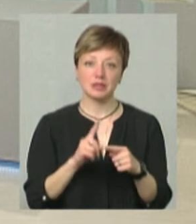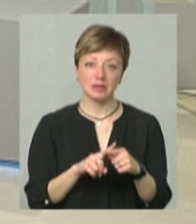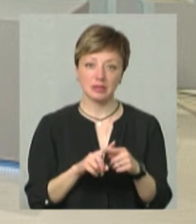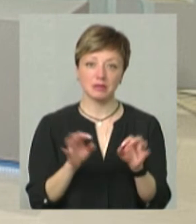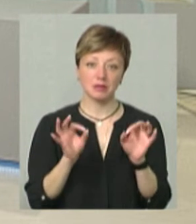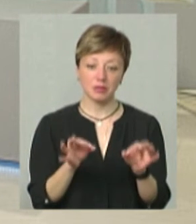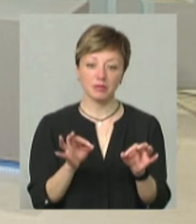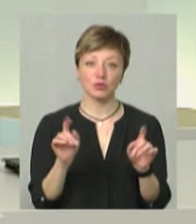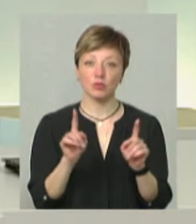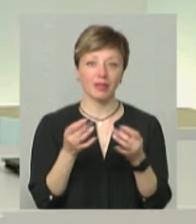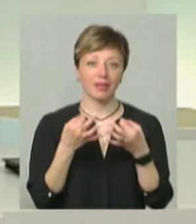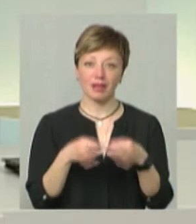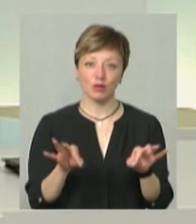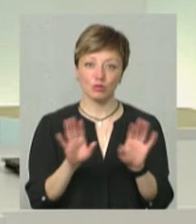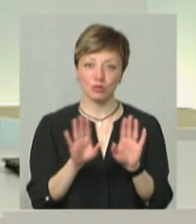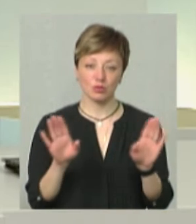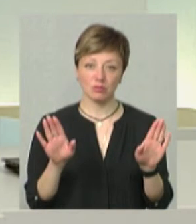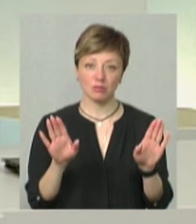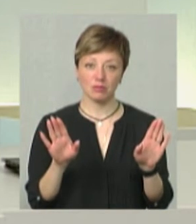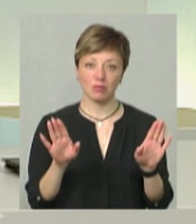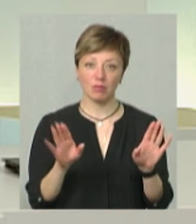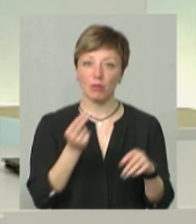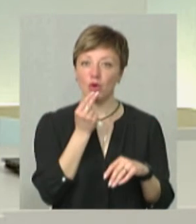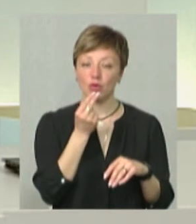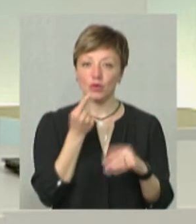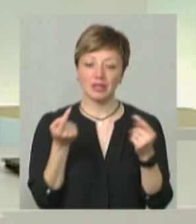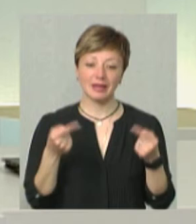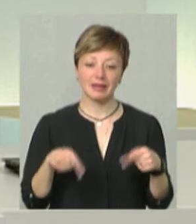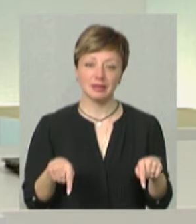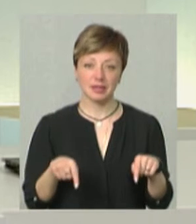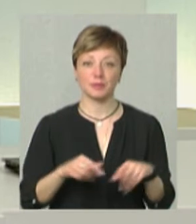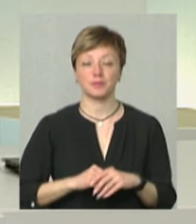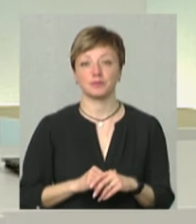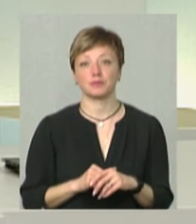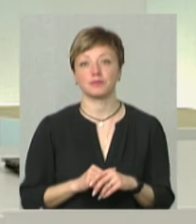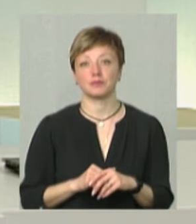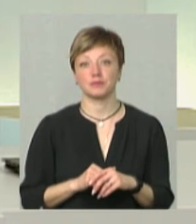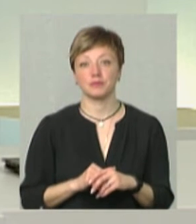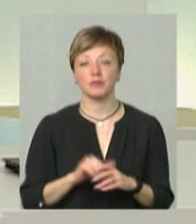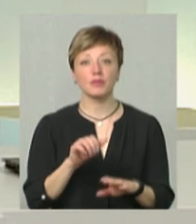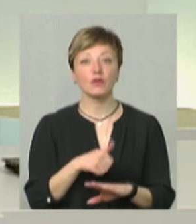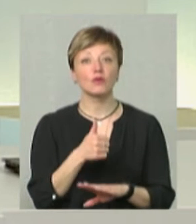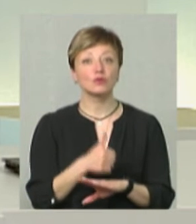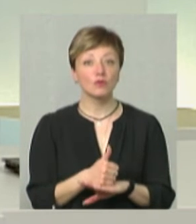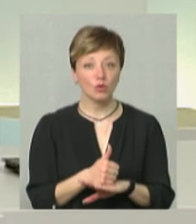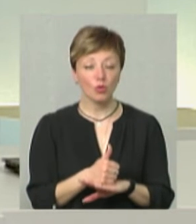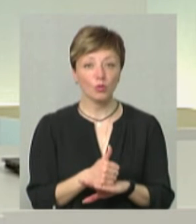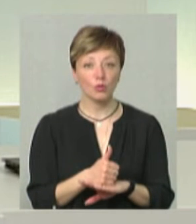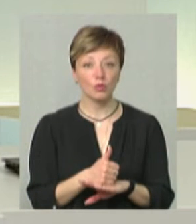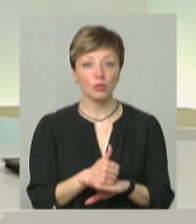направлено для недопущення продовольчої кризи. Ну, в основному